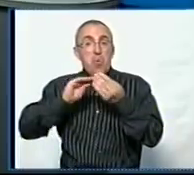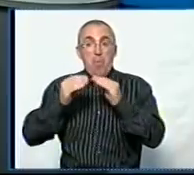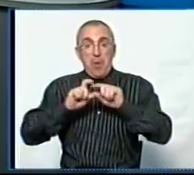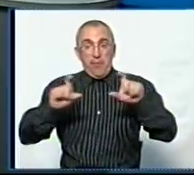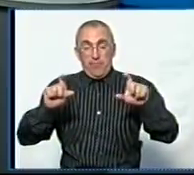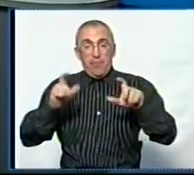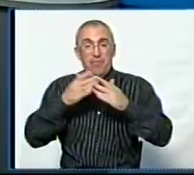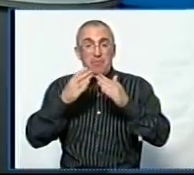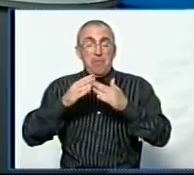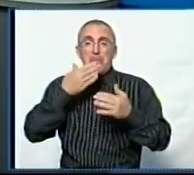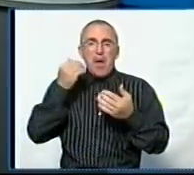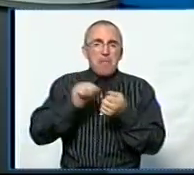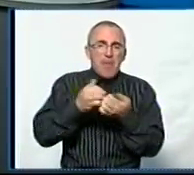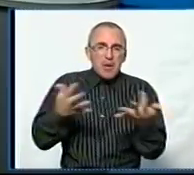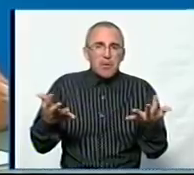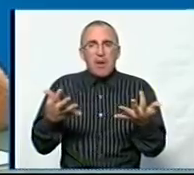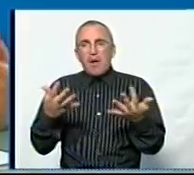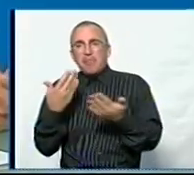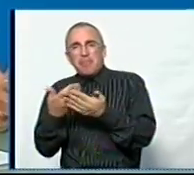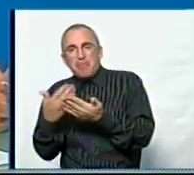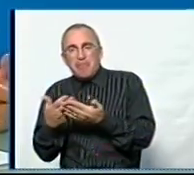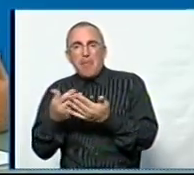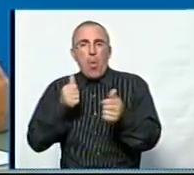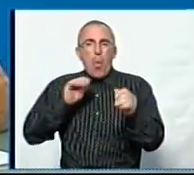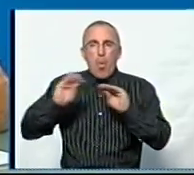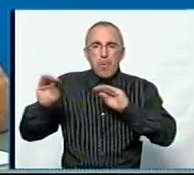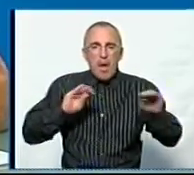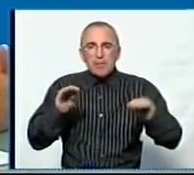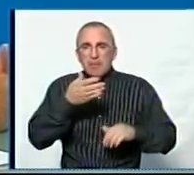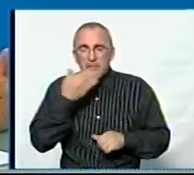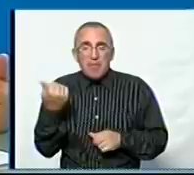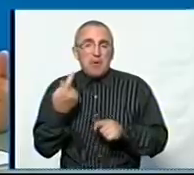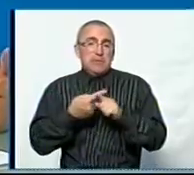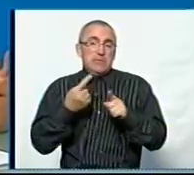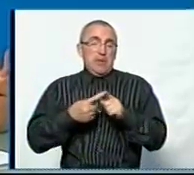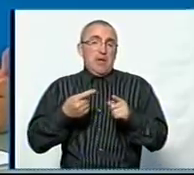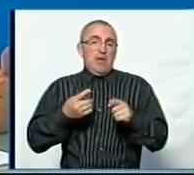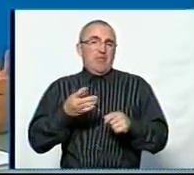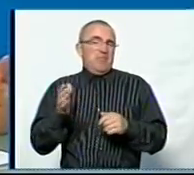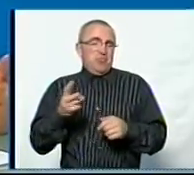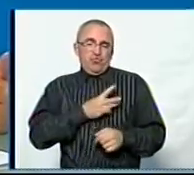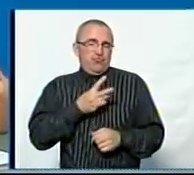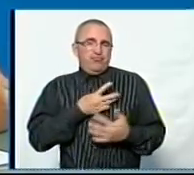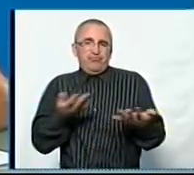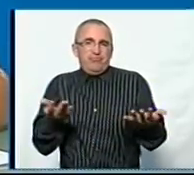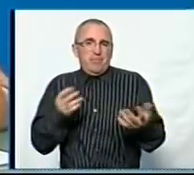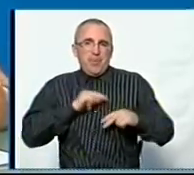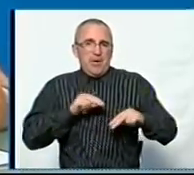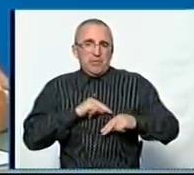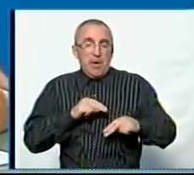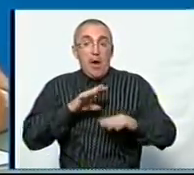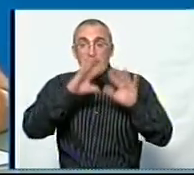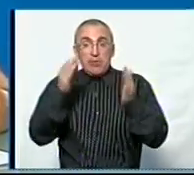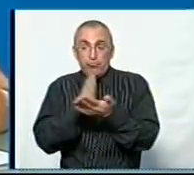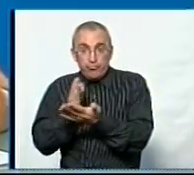матеріалів, немає наочності, немає обладнання, зрозуміло, це також відбиває бажання працювати. Якщо це все